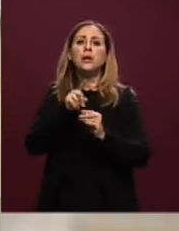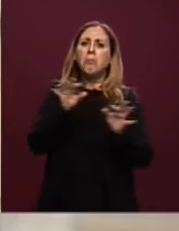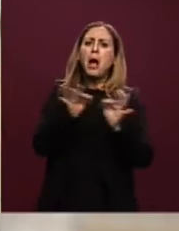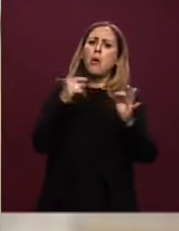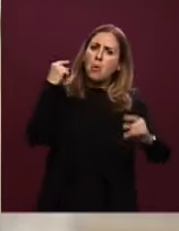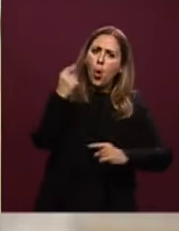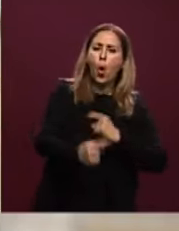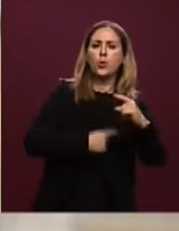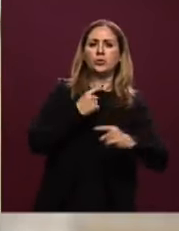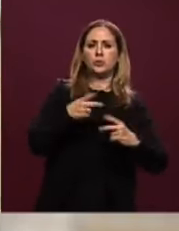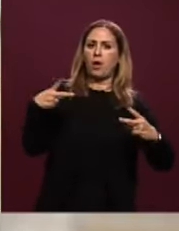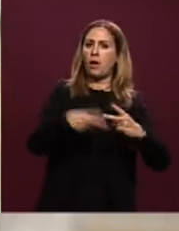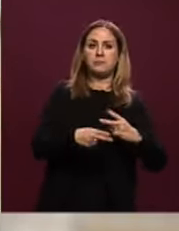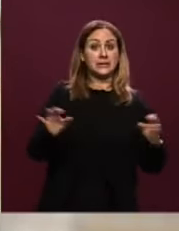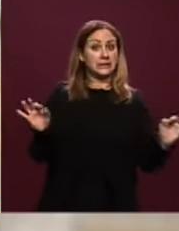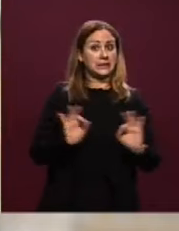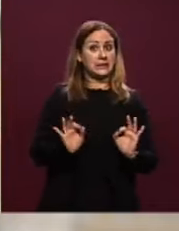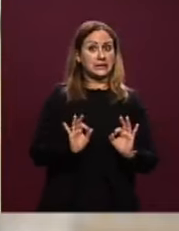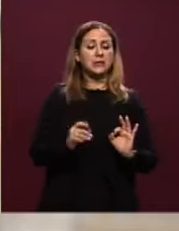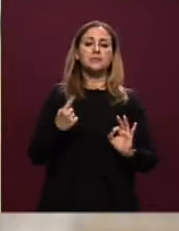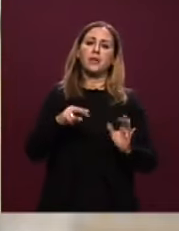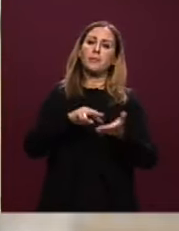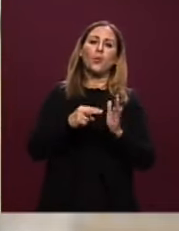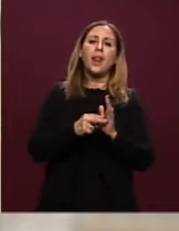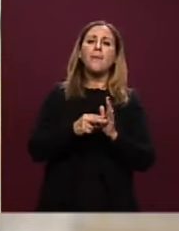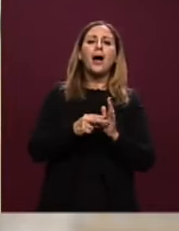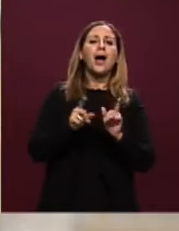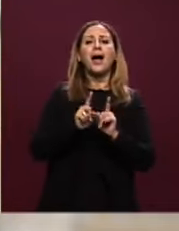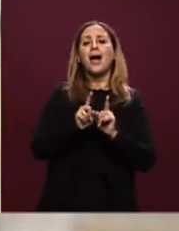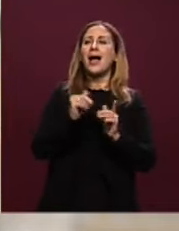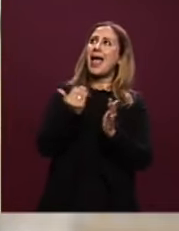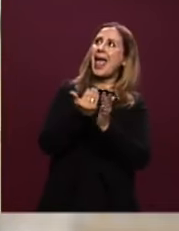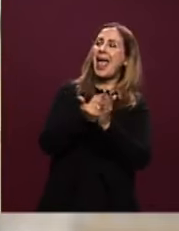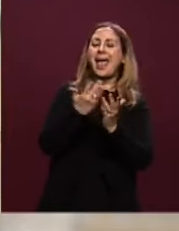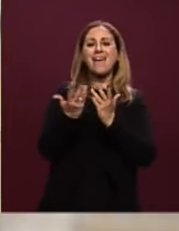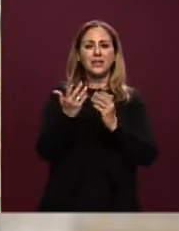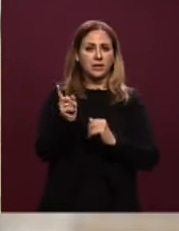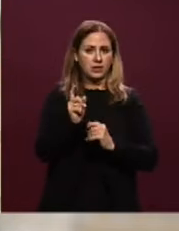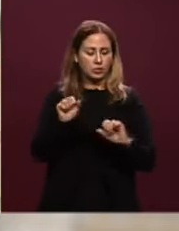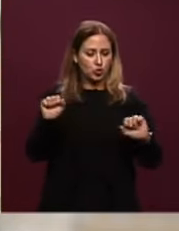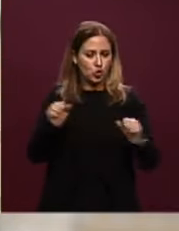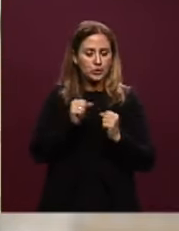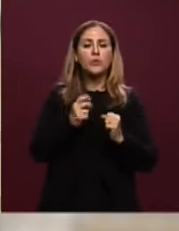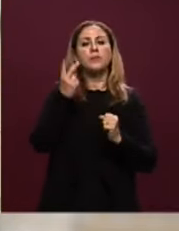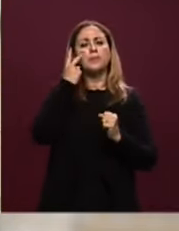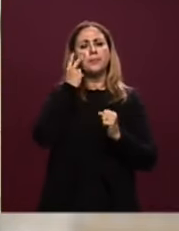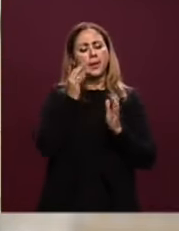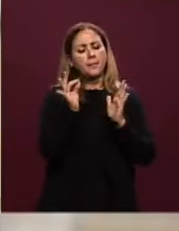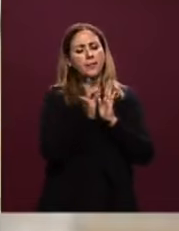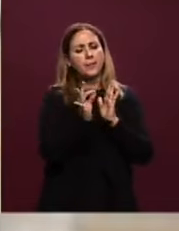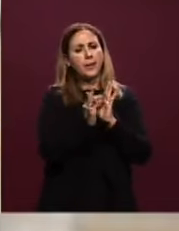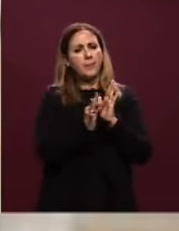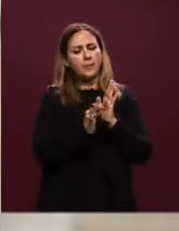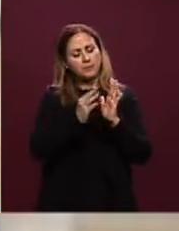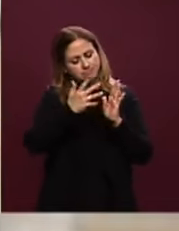Questo è un problema sul quale non si può sorvolare. Ma veniamo ad altri punti sui quali non ci